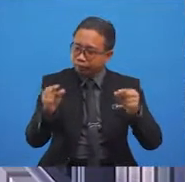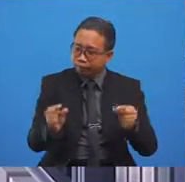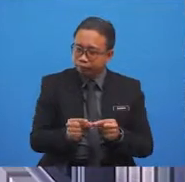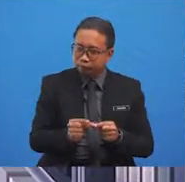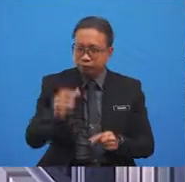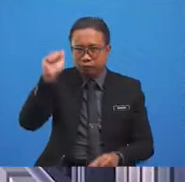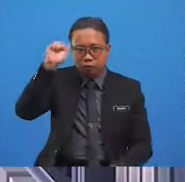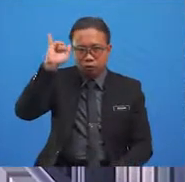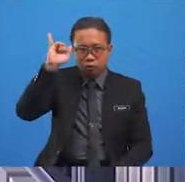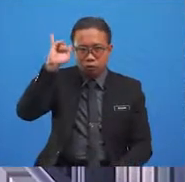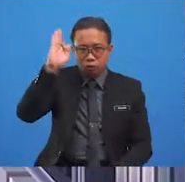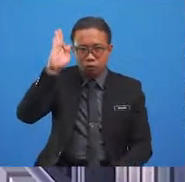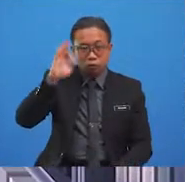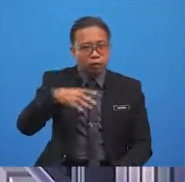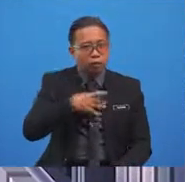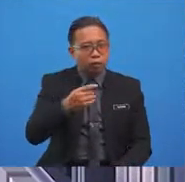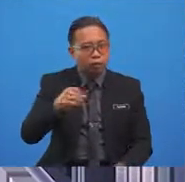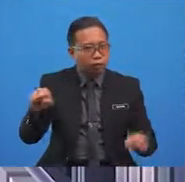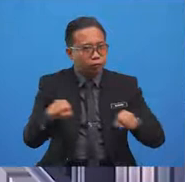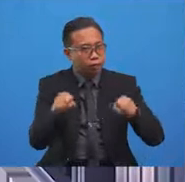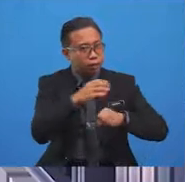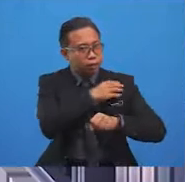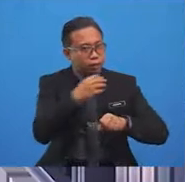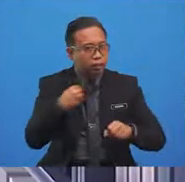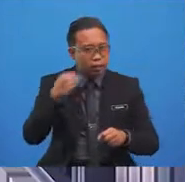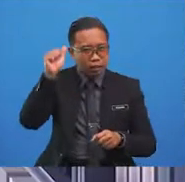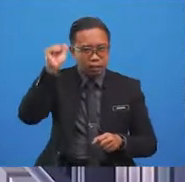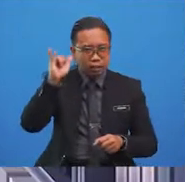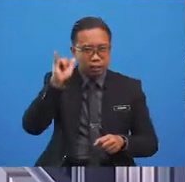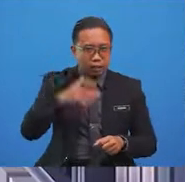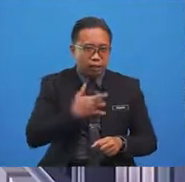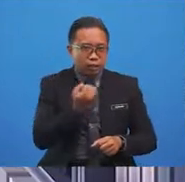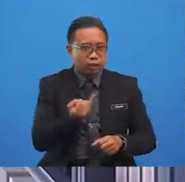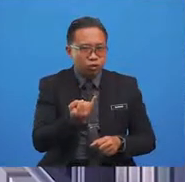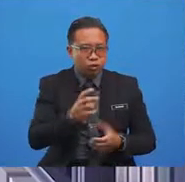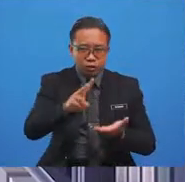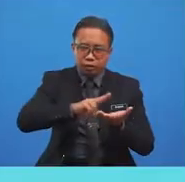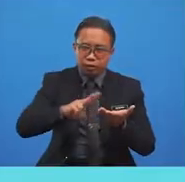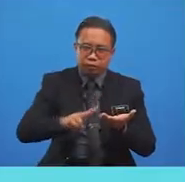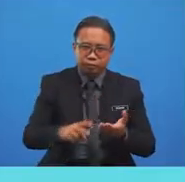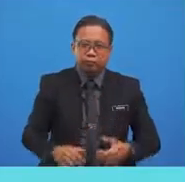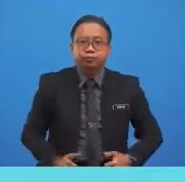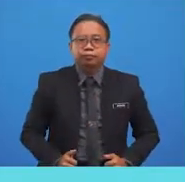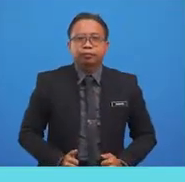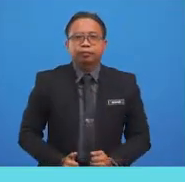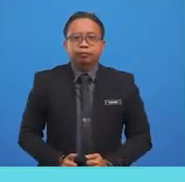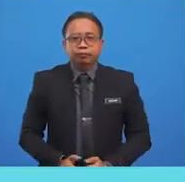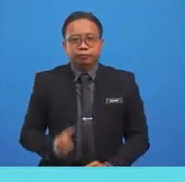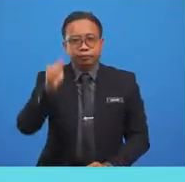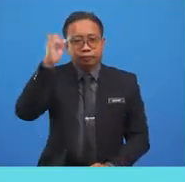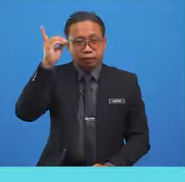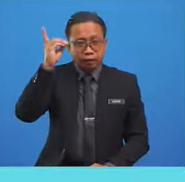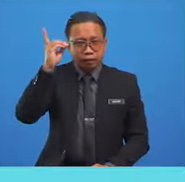Yusuf loves to cook, and Aliyah enjoys to read. Adam,